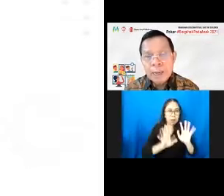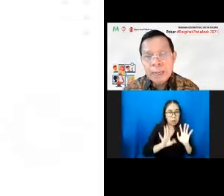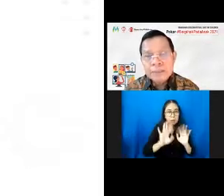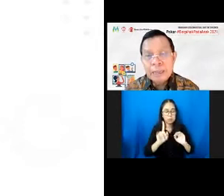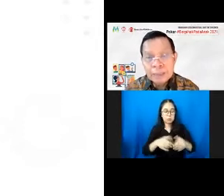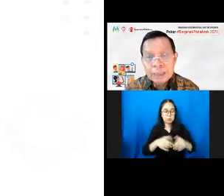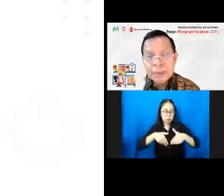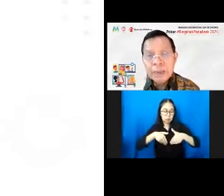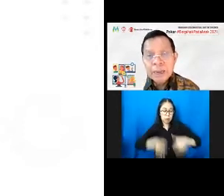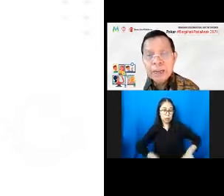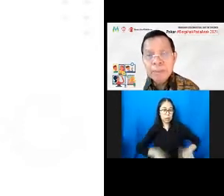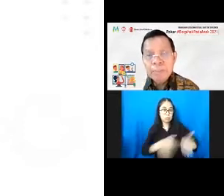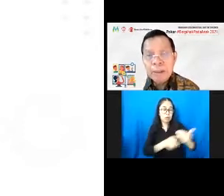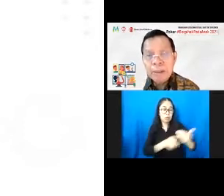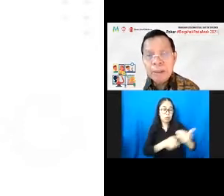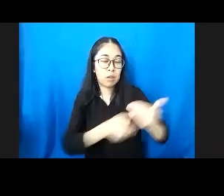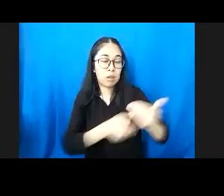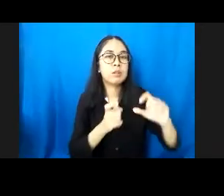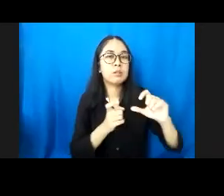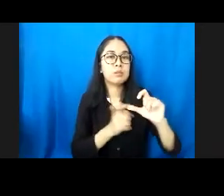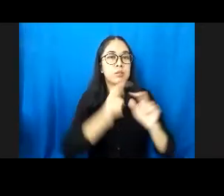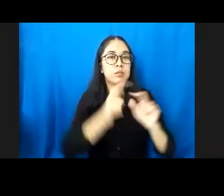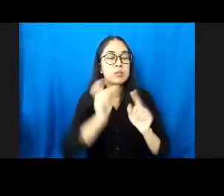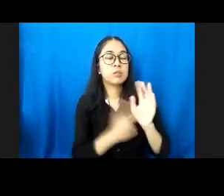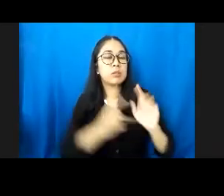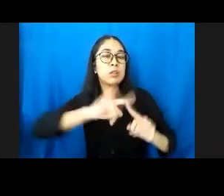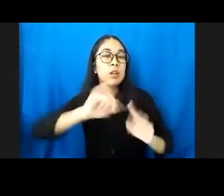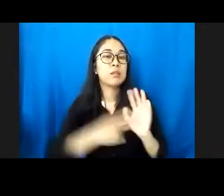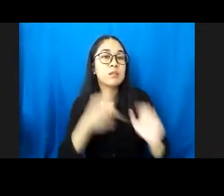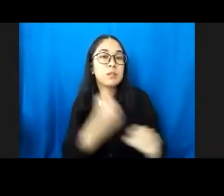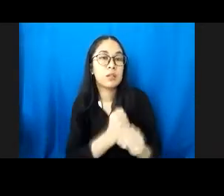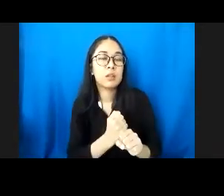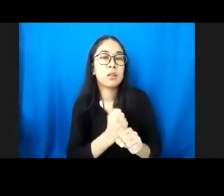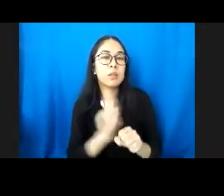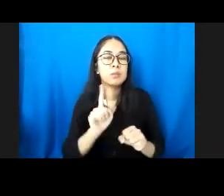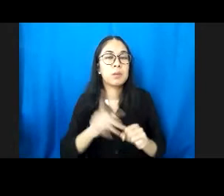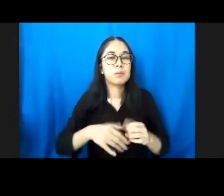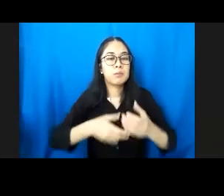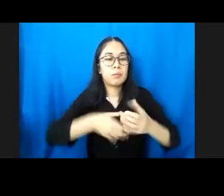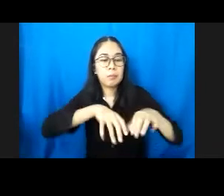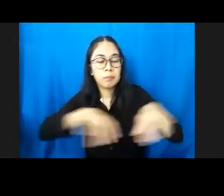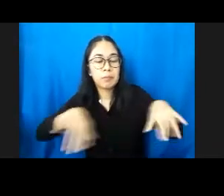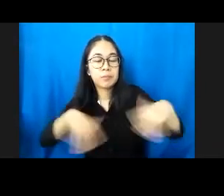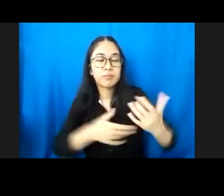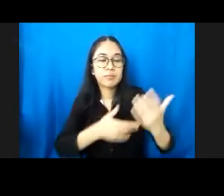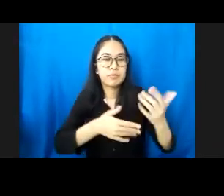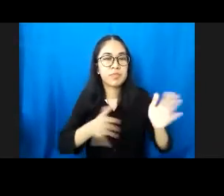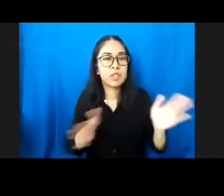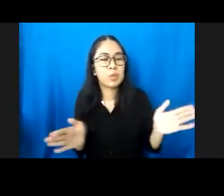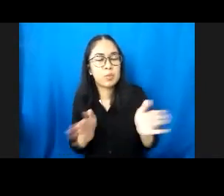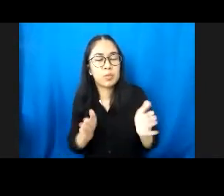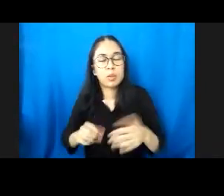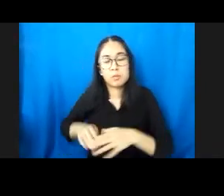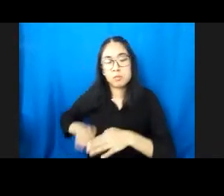BBRR dan stunting, karena panjang badannya di bawah daripada 48 cm, itu sudah